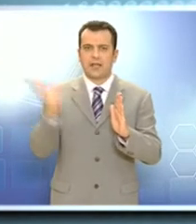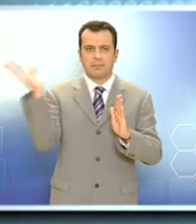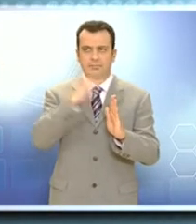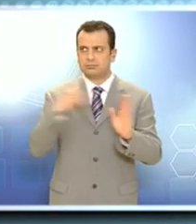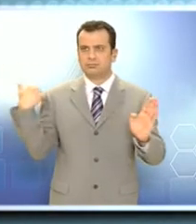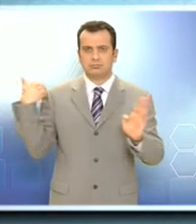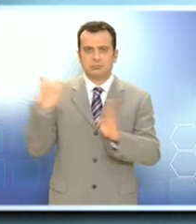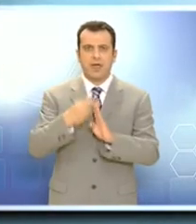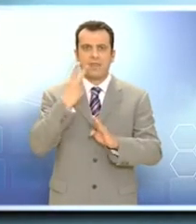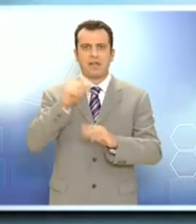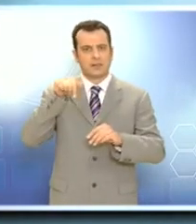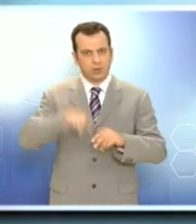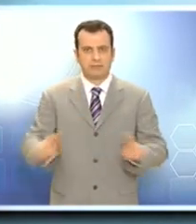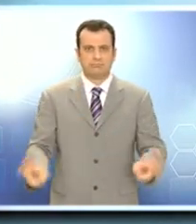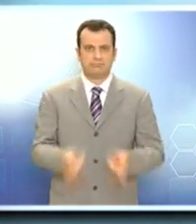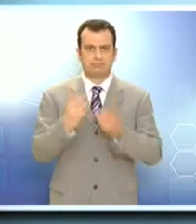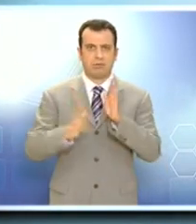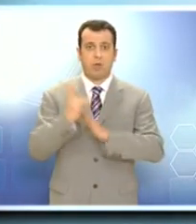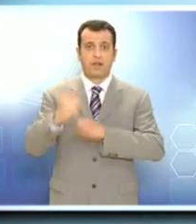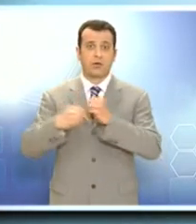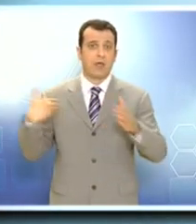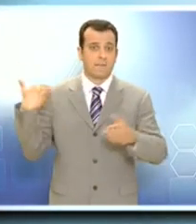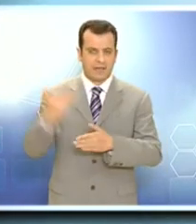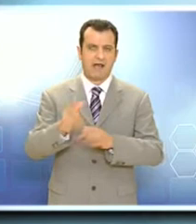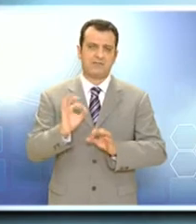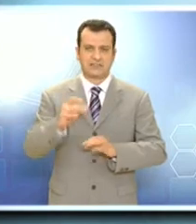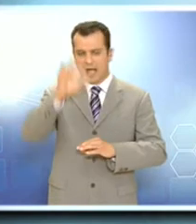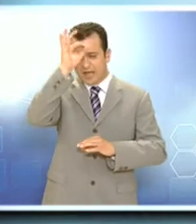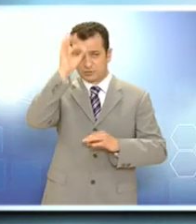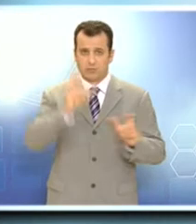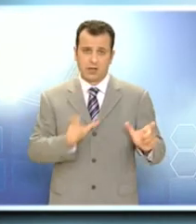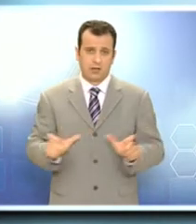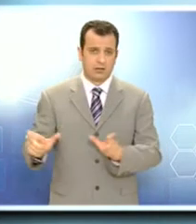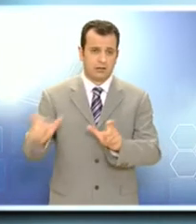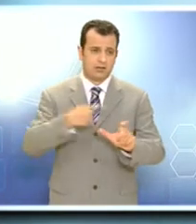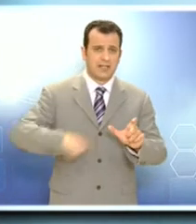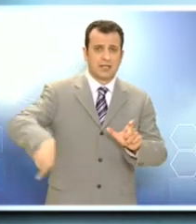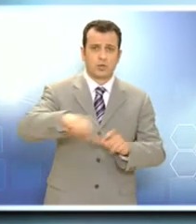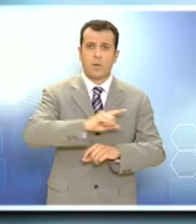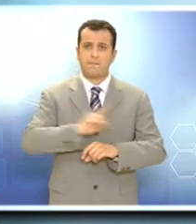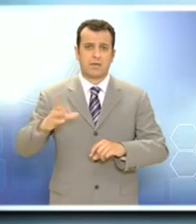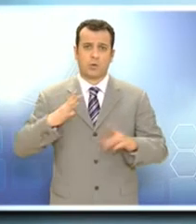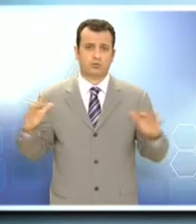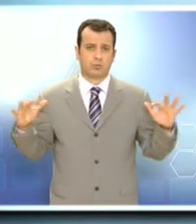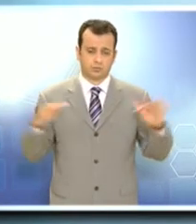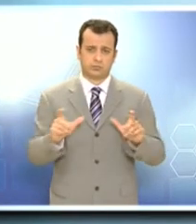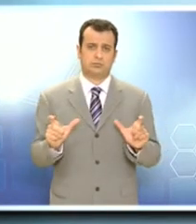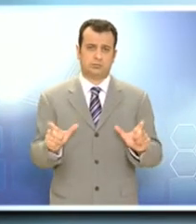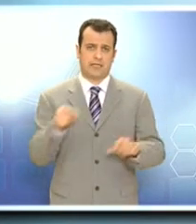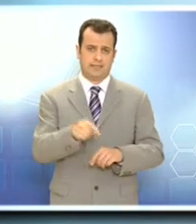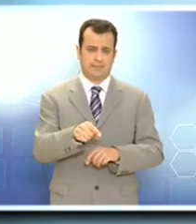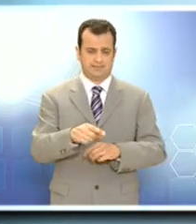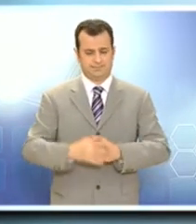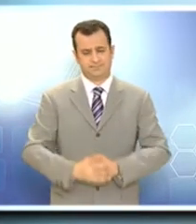ξεφύγει από τους ερευνητές για σχεδόν 12 χρόνια. Η αστυνομία δημιούργησε μία περίμετρο ασφαλείας γύρω από την περιοχή και έχει περιορίσει την